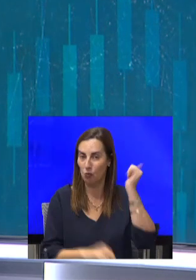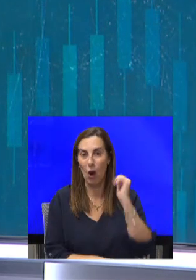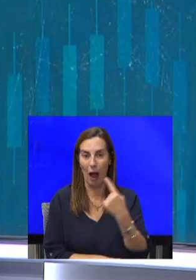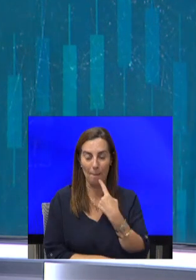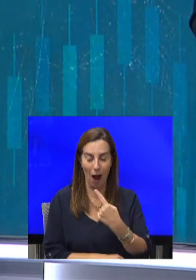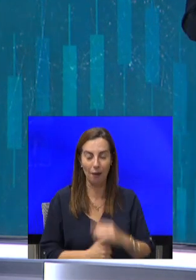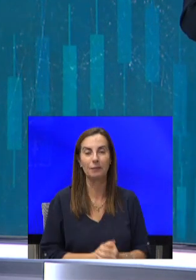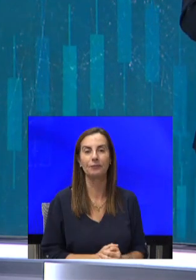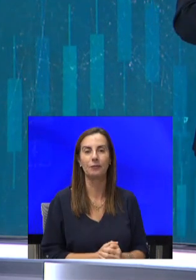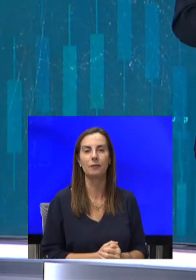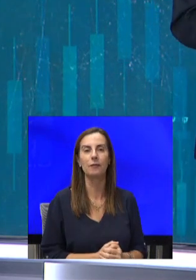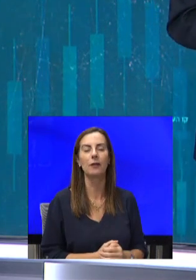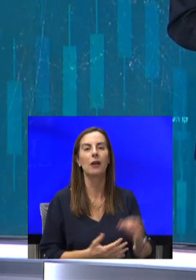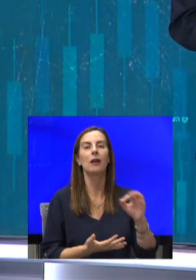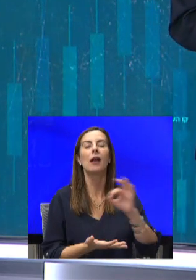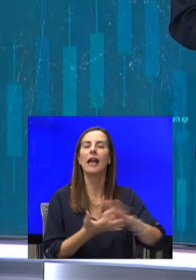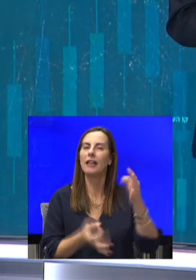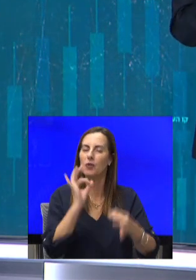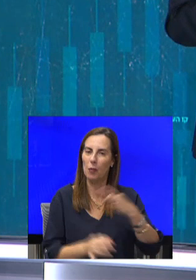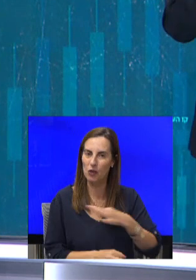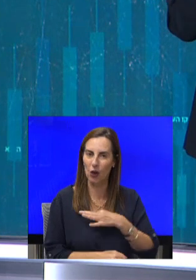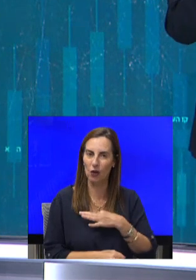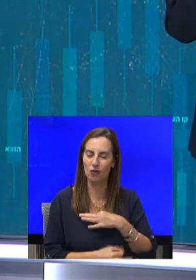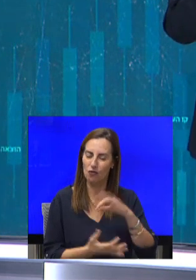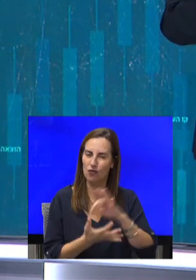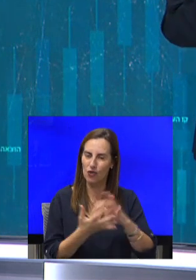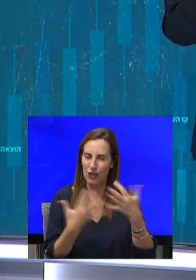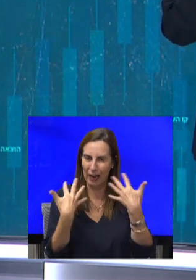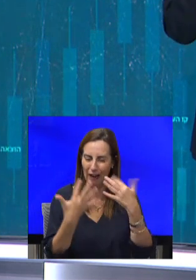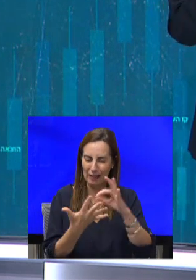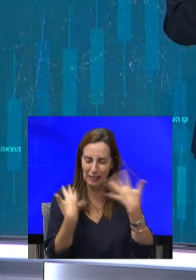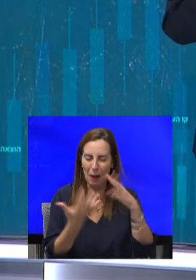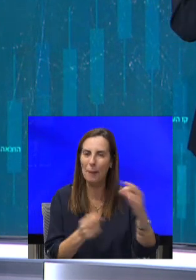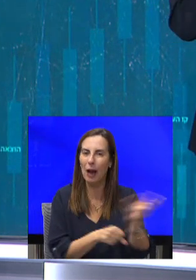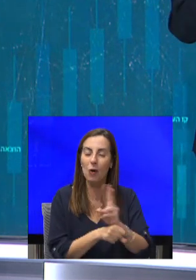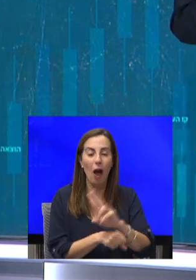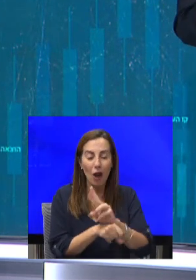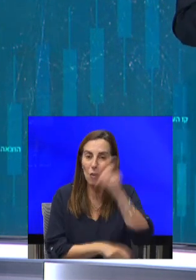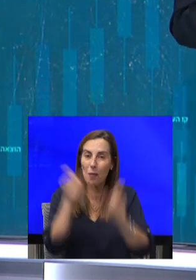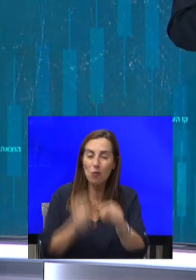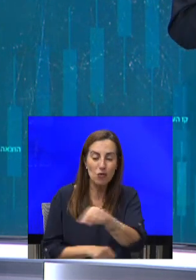המשפט שלנו, צח שפיצן, שסיקר הרבה הונאות כאלה, לימד אותי שהנוכלים בסיפור הזה הם תמיד אנשים